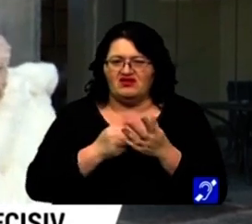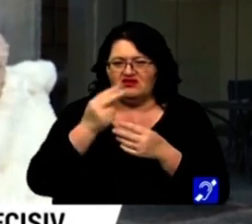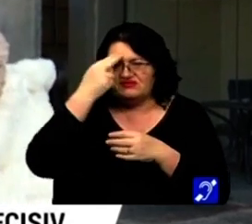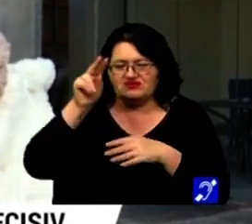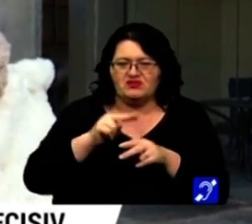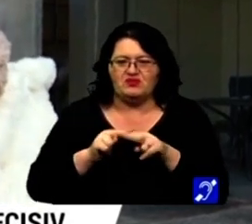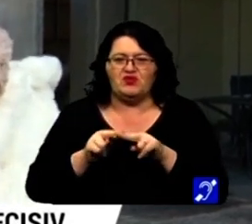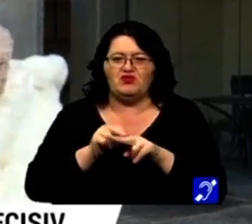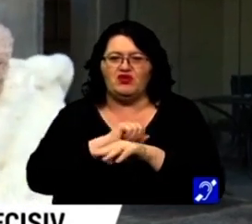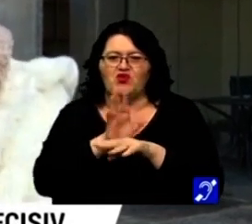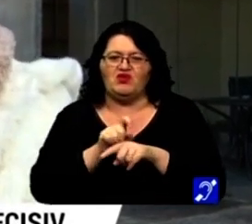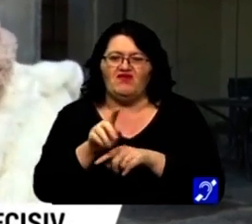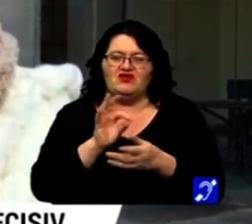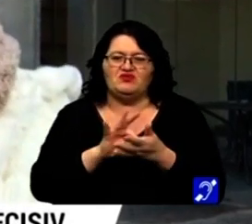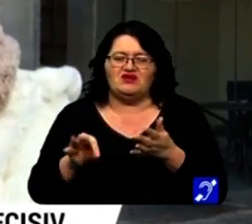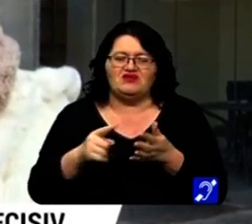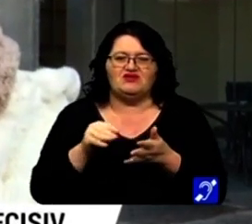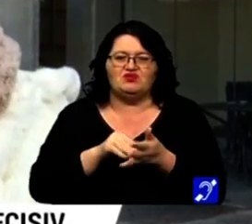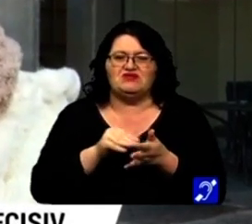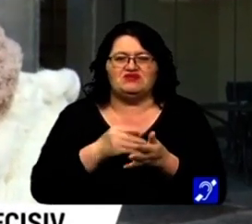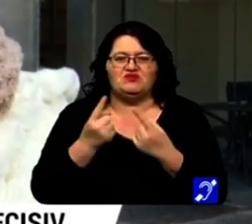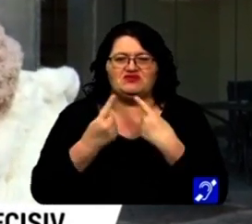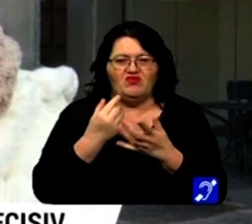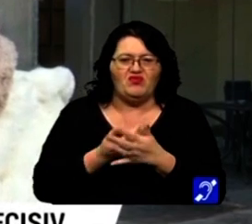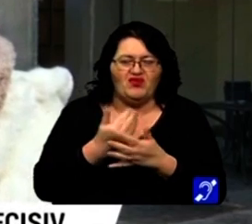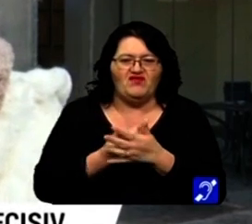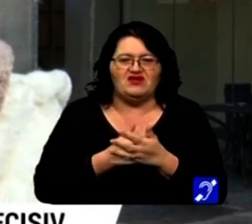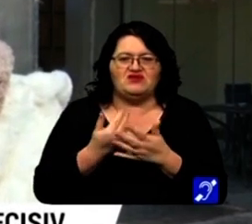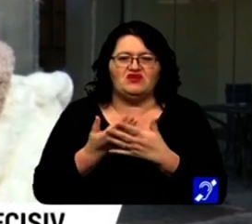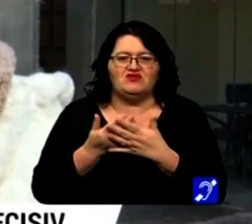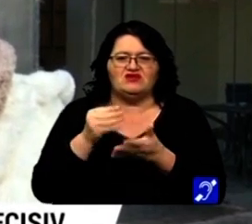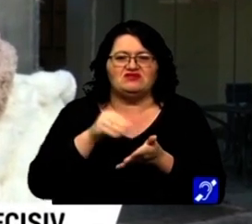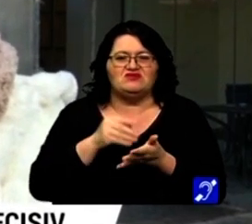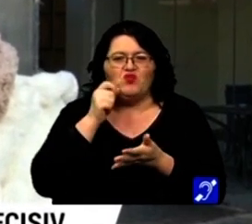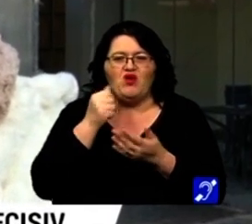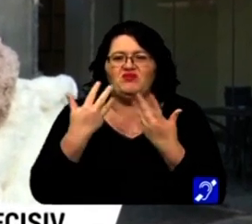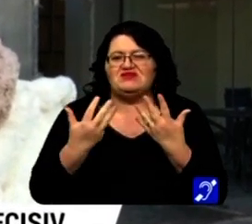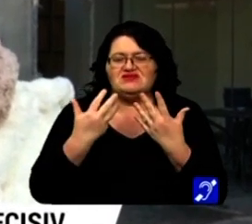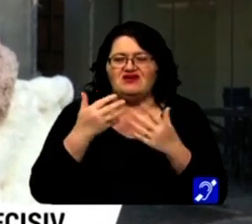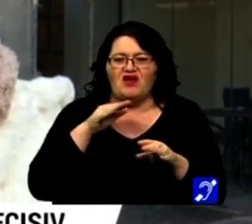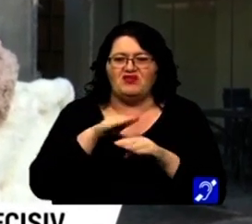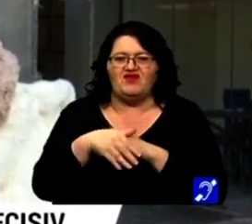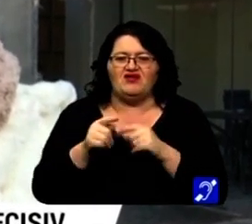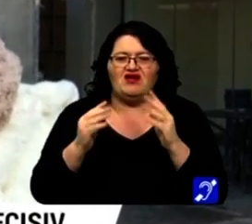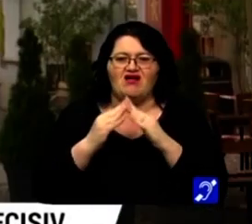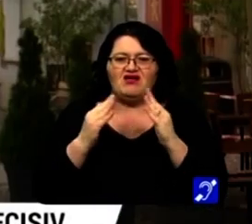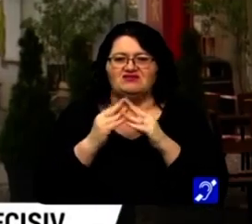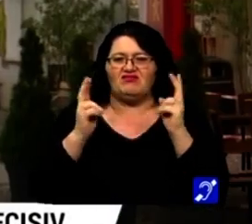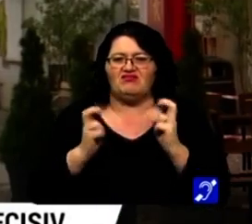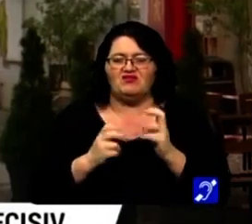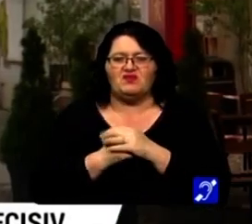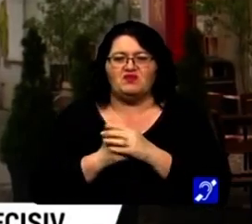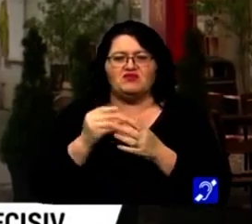nu-mi prea mine să socializez, nu-mi prea mine să vorbesc și cred că cumva ne dezumanizează statul ăsta într-una acasă.